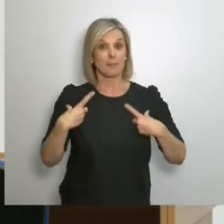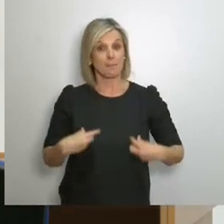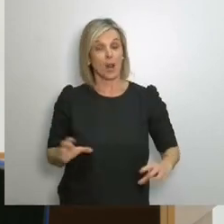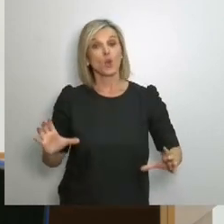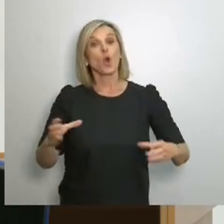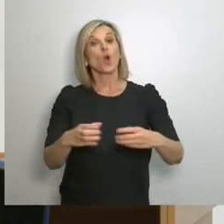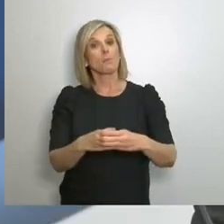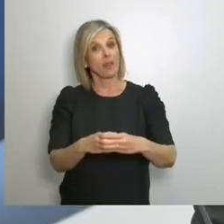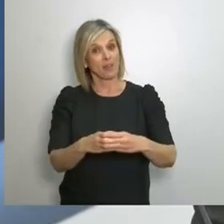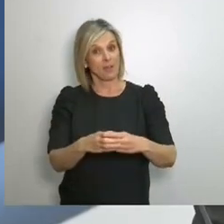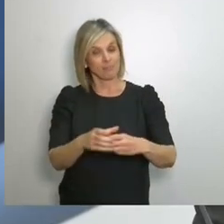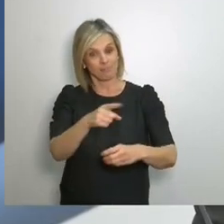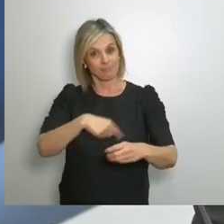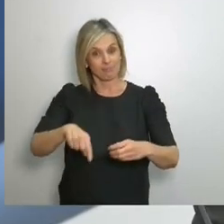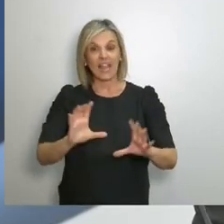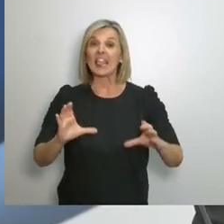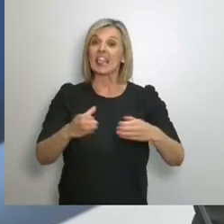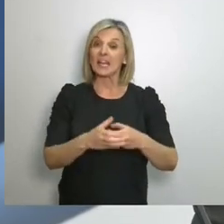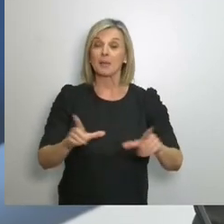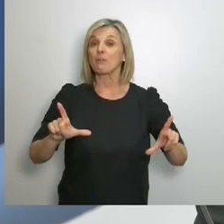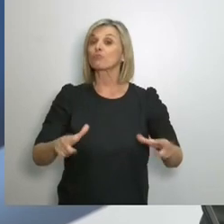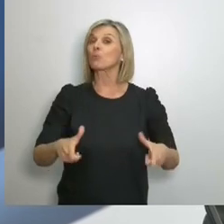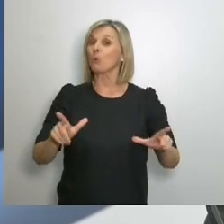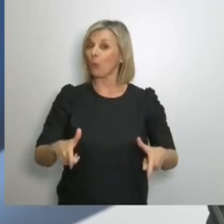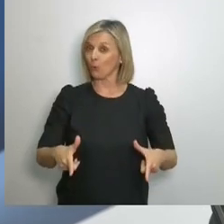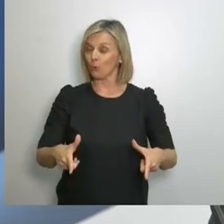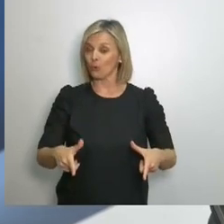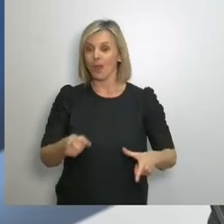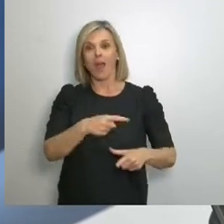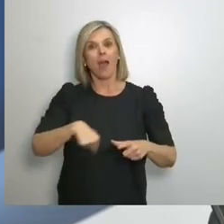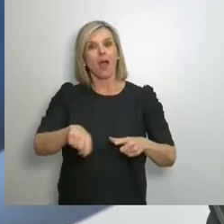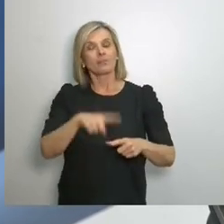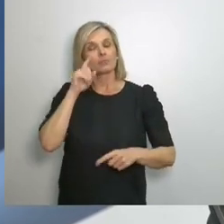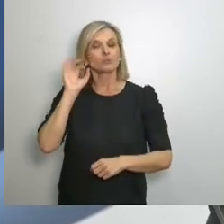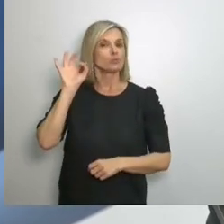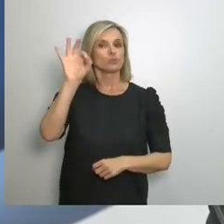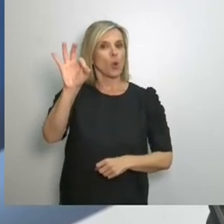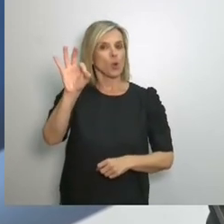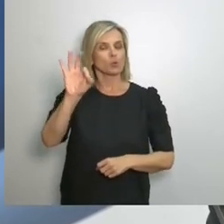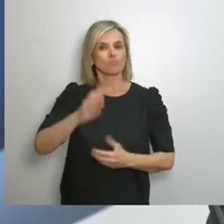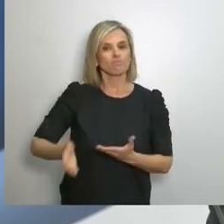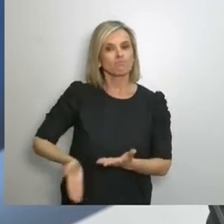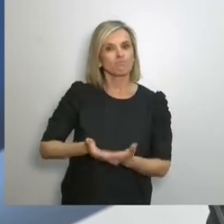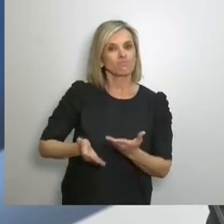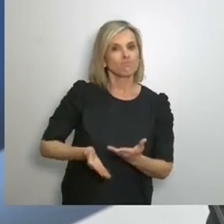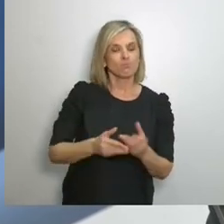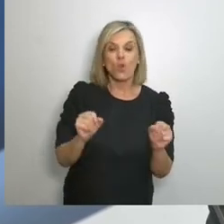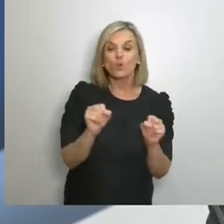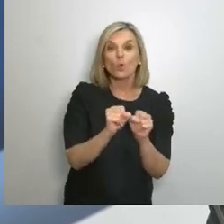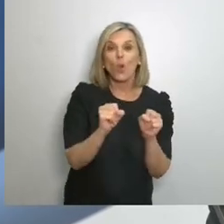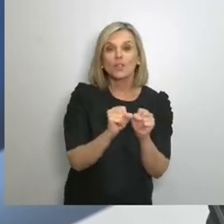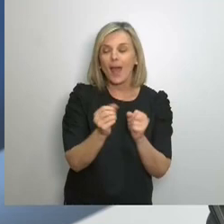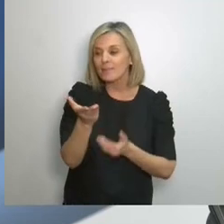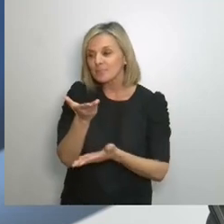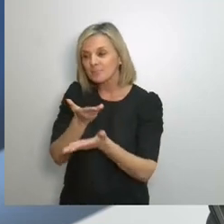Είναι ένα κίνημα το οποίο στόχο έχει να βρίσκεται κοντά στον άνθρωπο